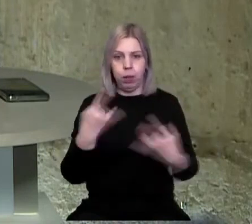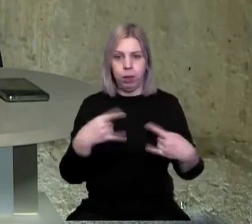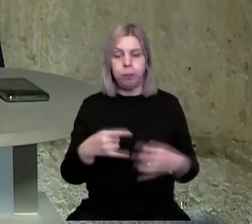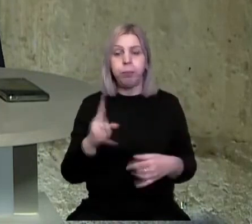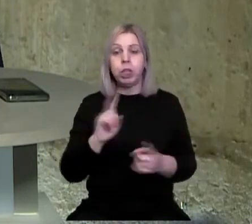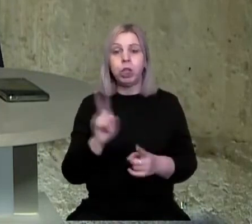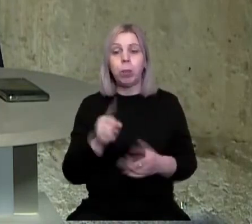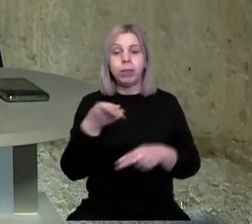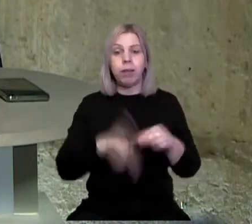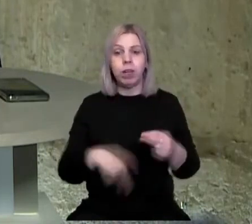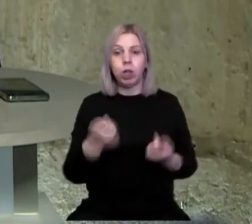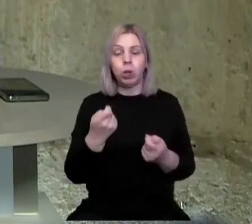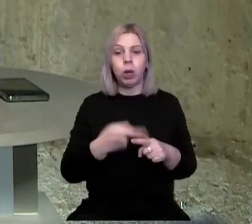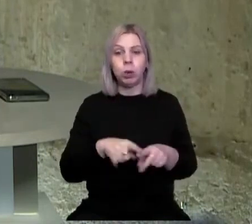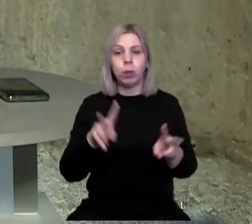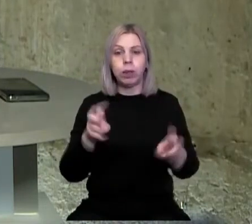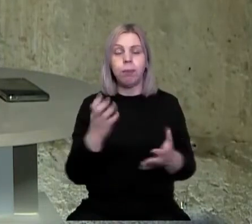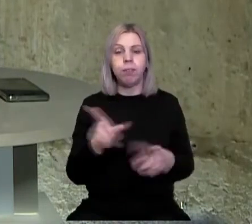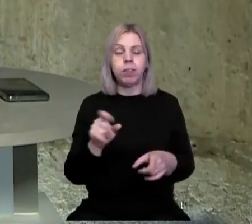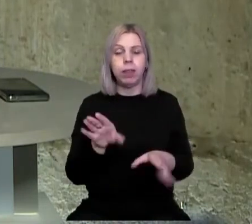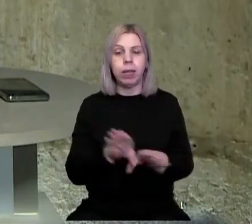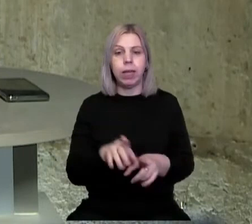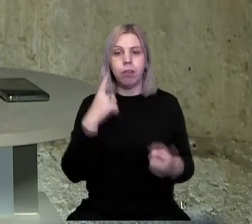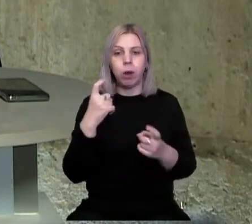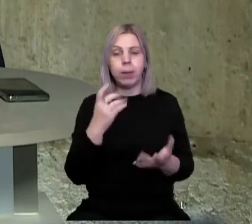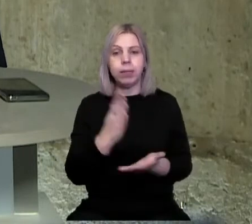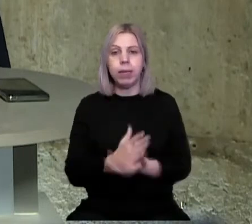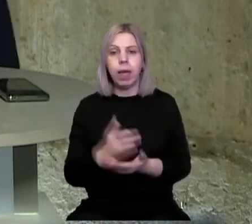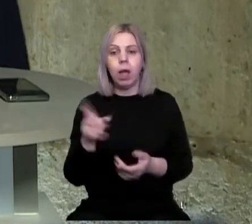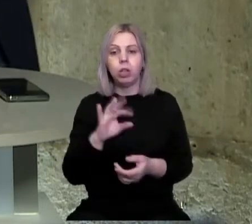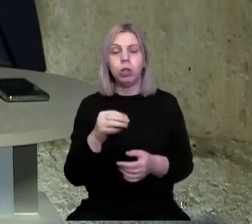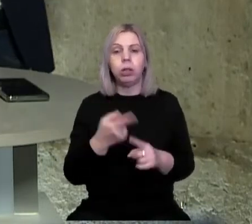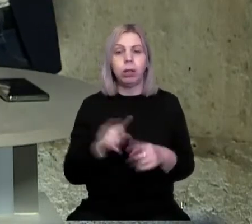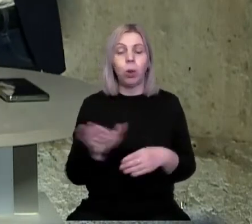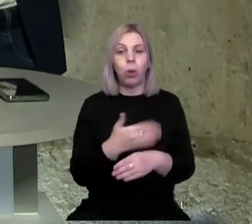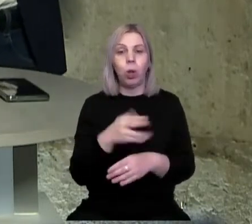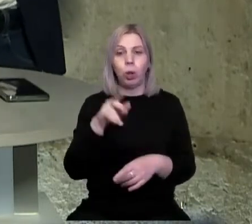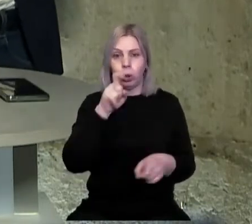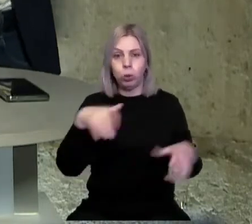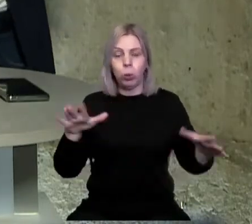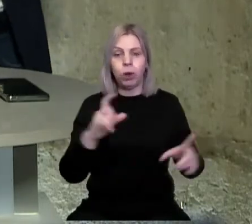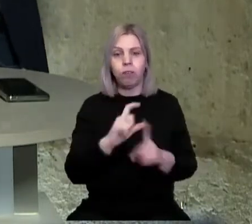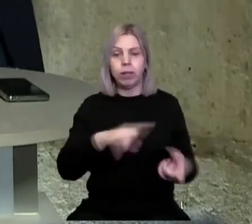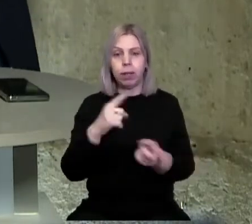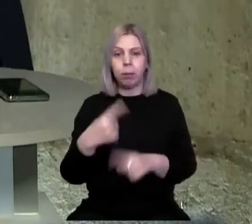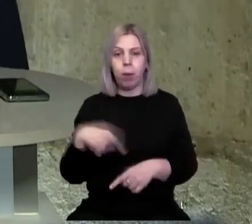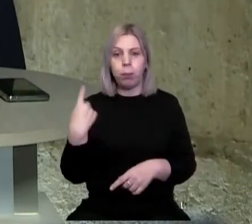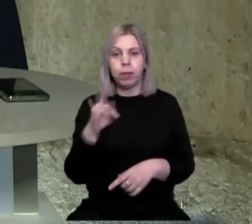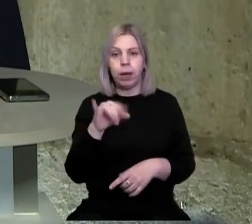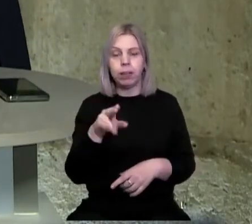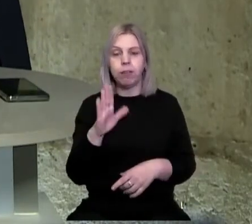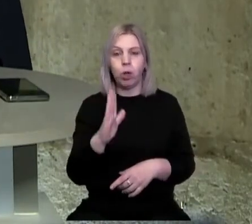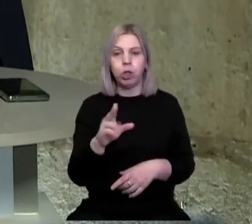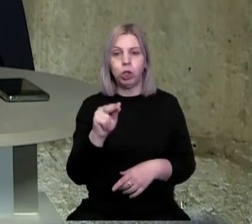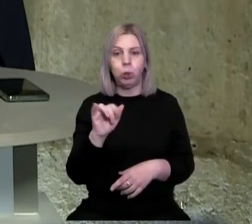Ну і щоб завершити трохи цю тему, є все-таки інформація про те, що з приводу демонтажу Турула висловився голова Закарпатської обласної ради